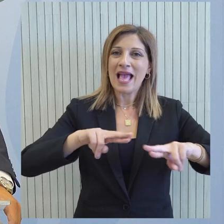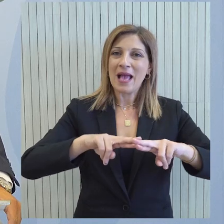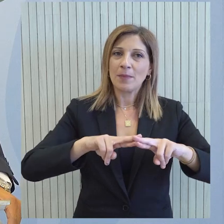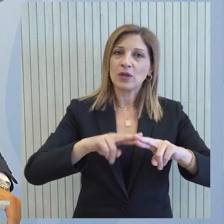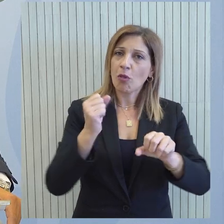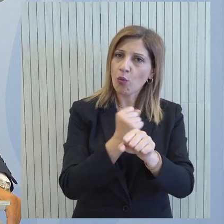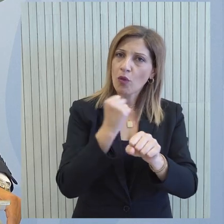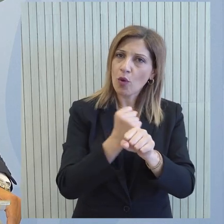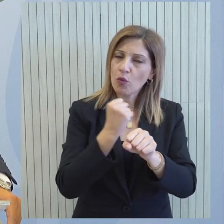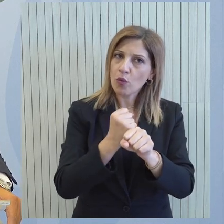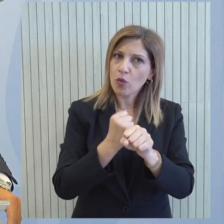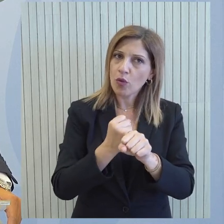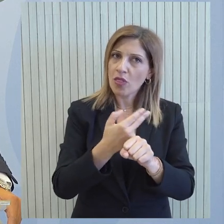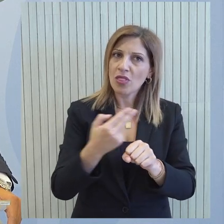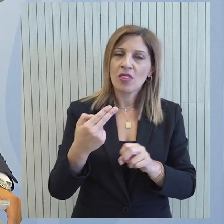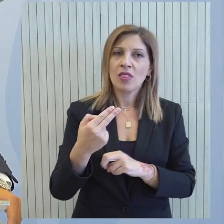Ευχαριστώ.